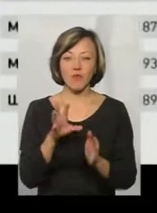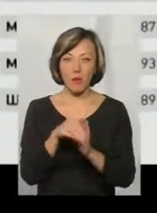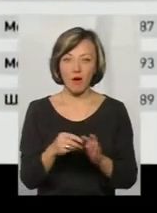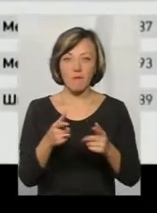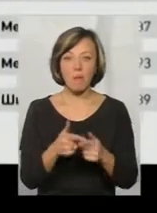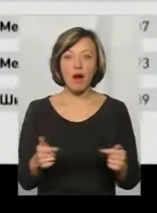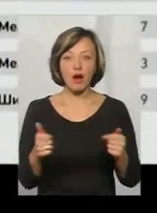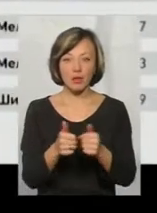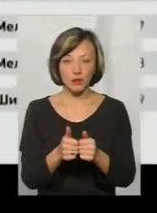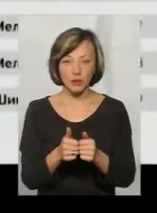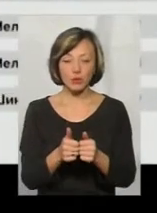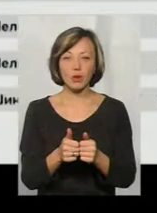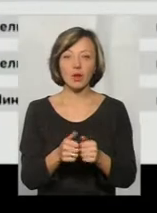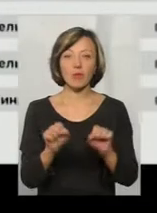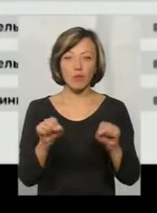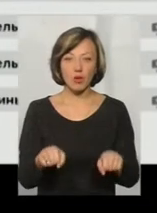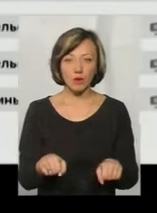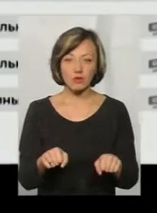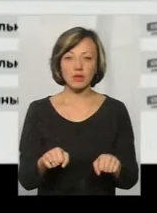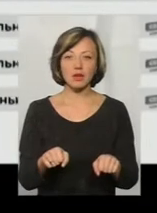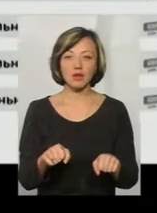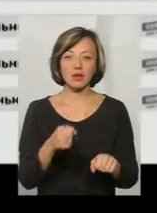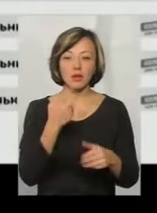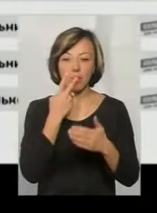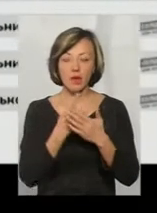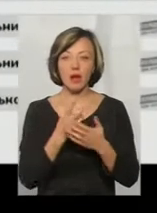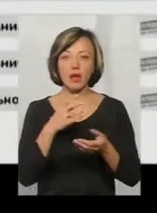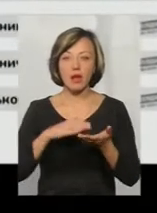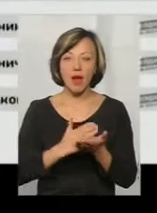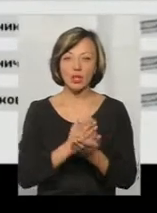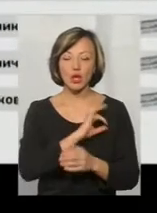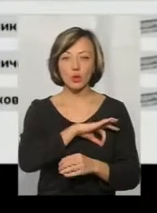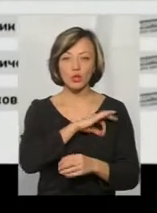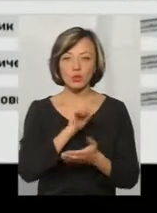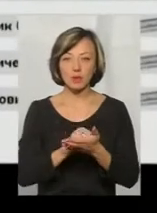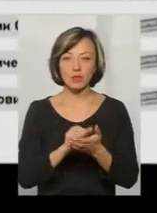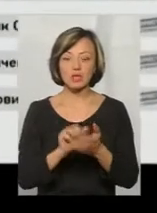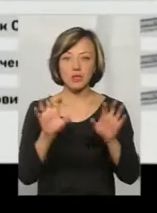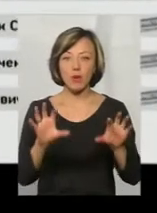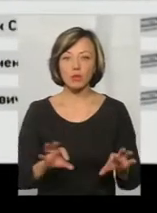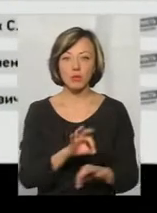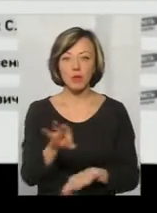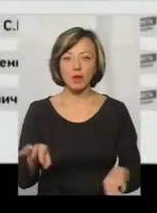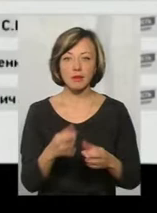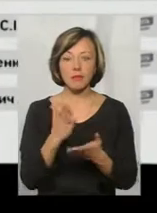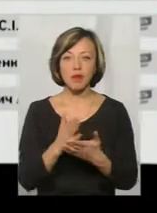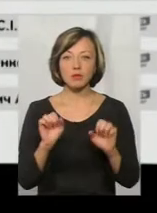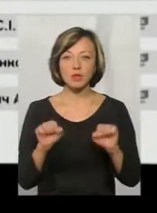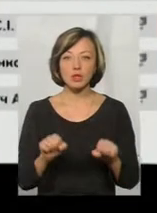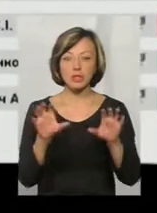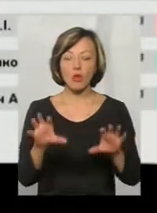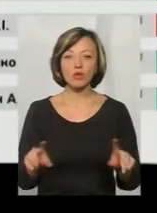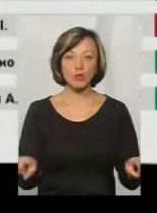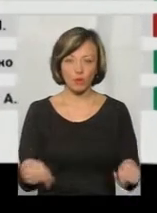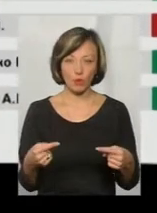мають за собою ту структуру, яка спроможна генерувати якісні юридичні документи, наприклад, законопроекти, яка має спроможність до законотворчості,